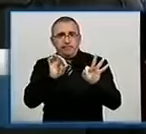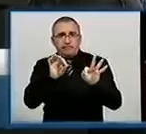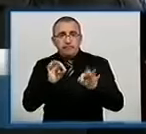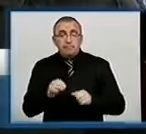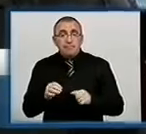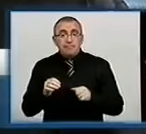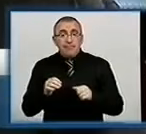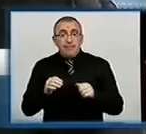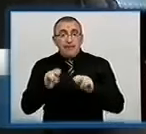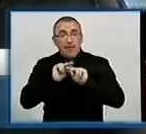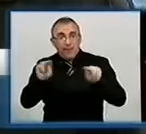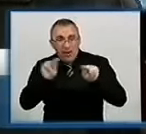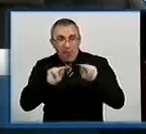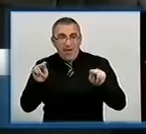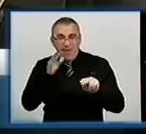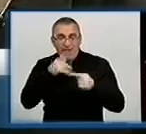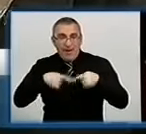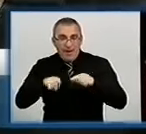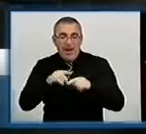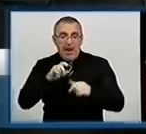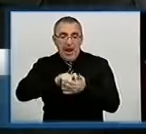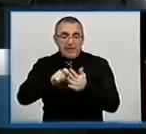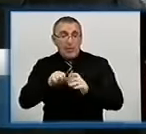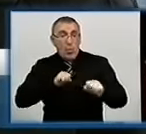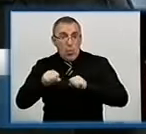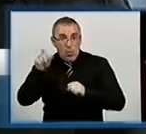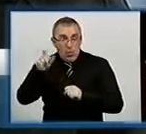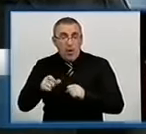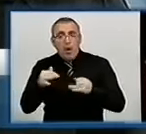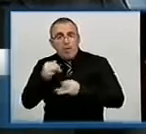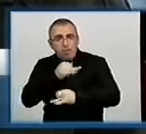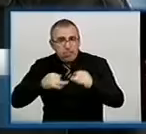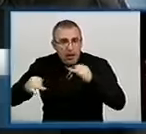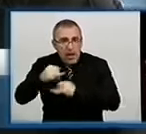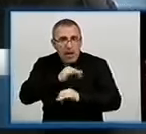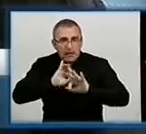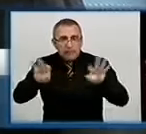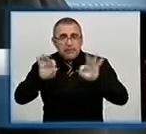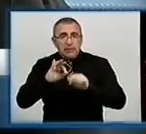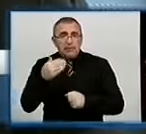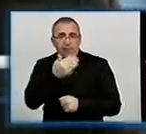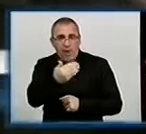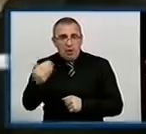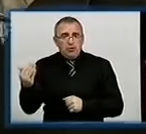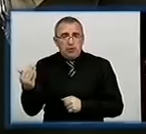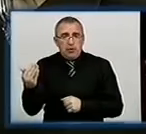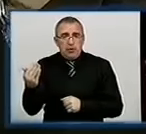виховних годинах ще вихователі і класні керівники проведуть бесіди згідно цих ваших